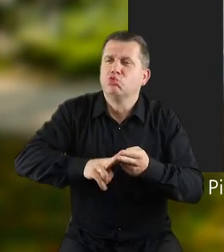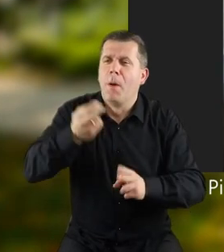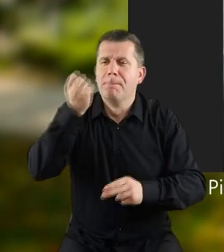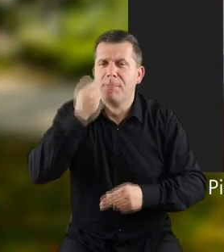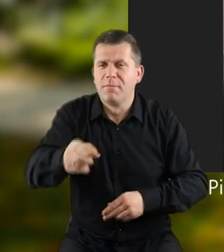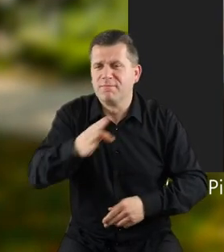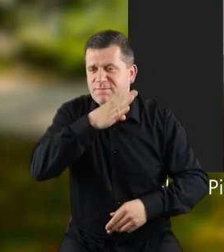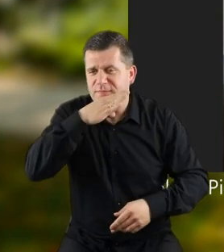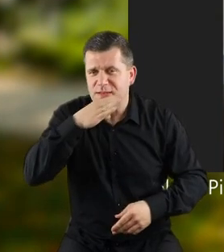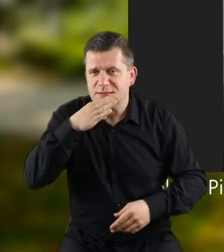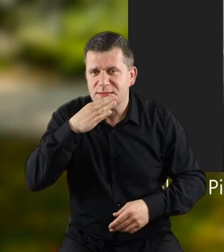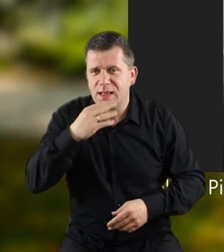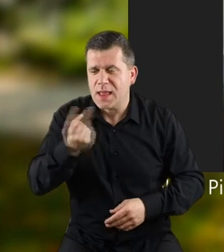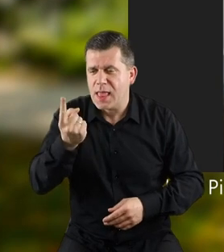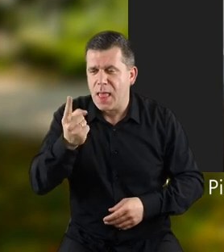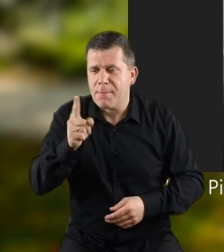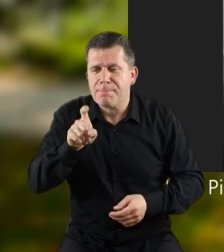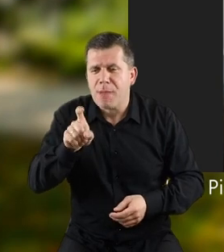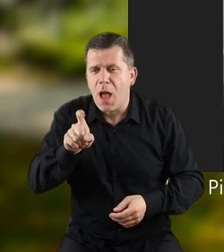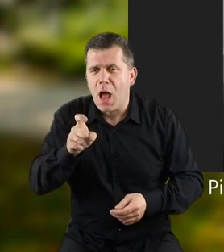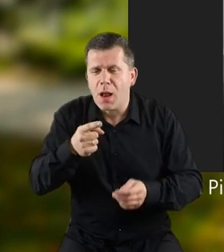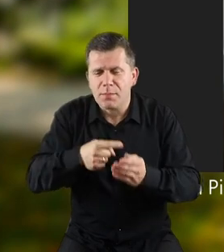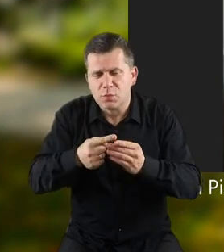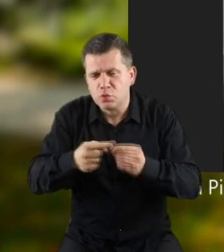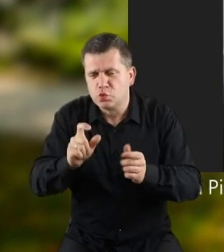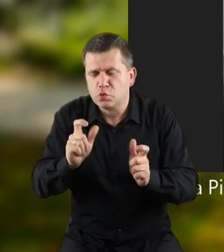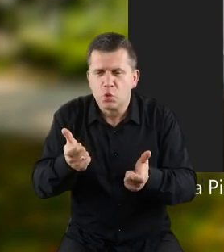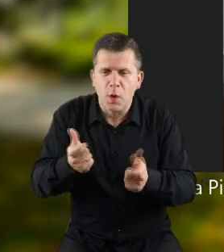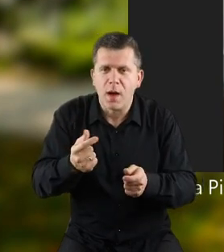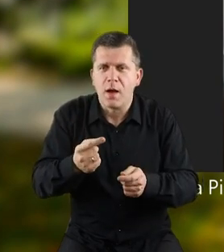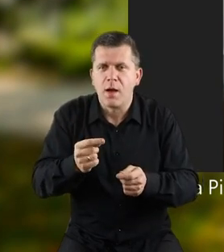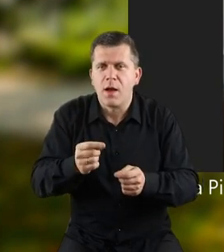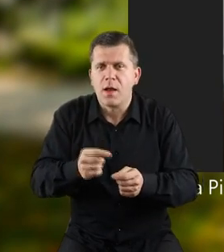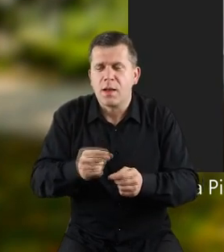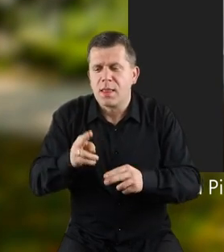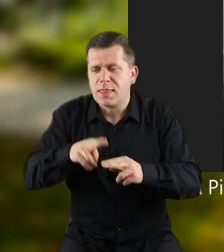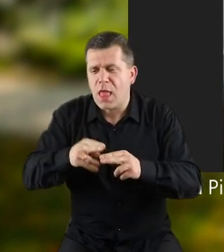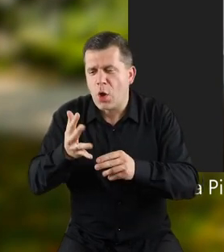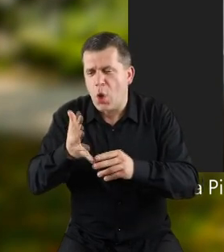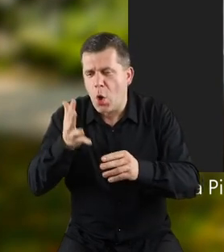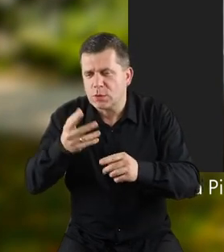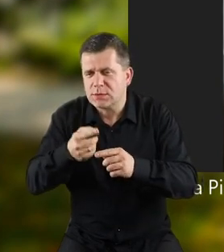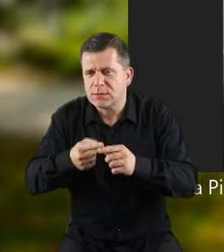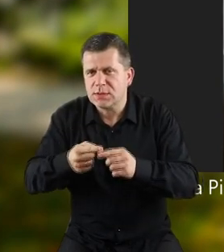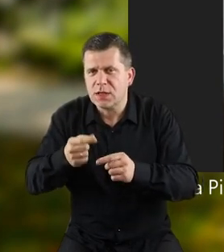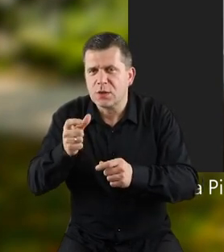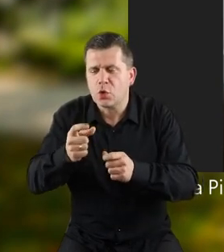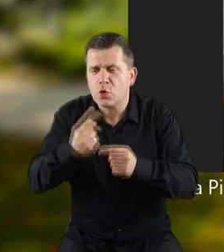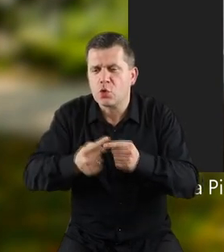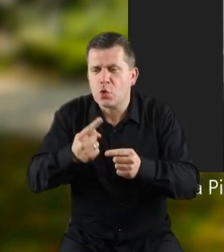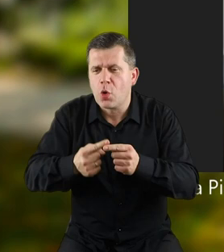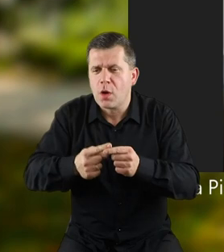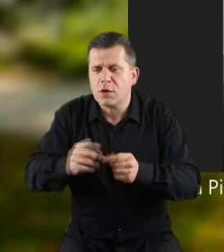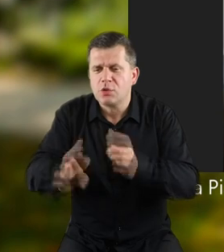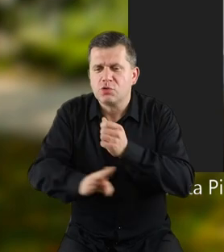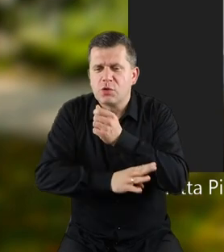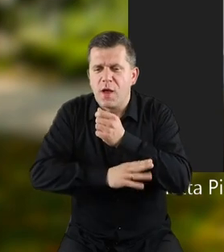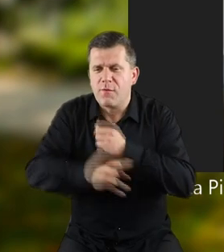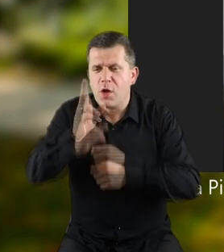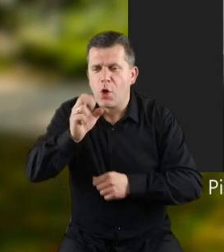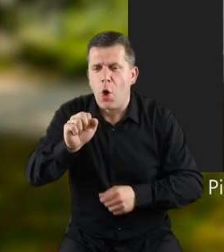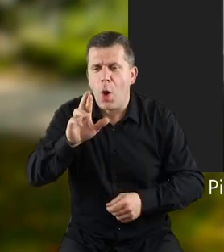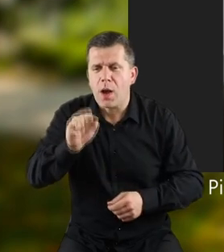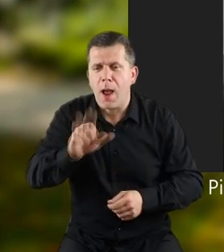bardzo słodkiego, to wystarczy paluszkiem albo jakimś ostrzejszym narzędziem naciąć troszeczkę